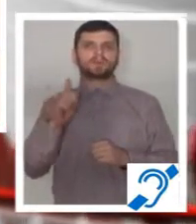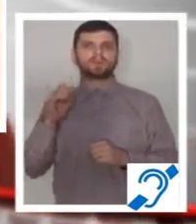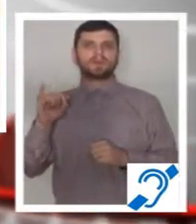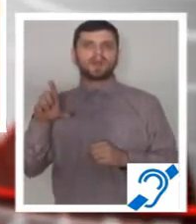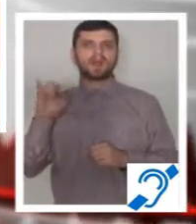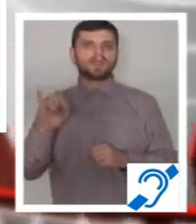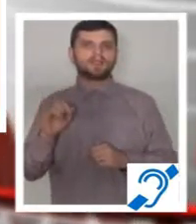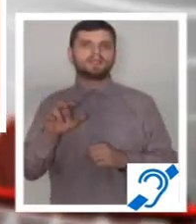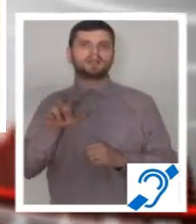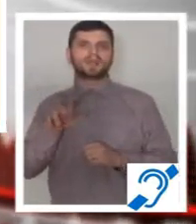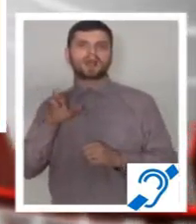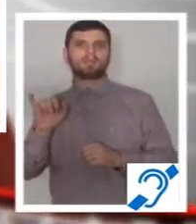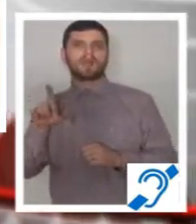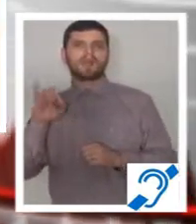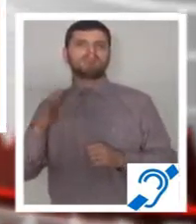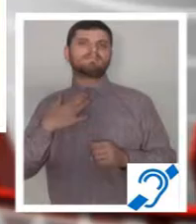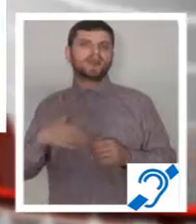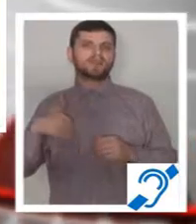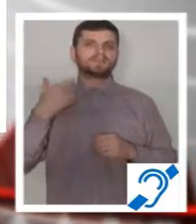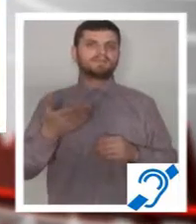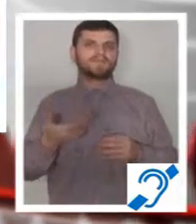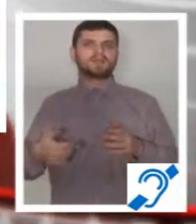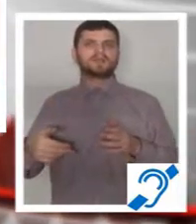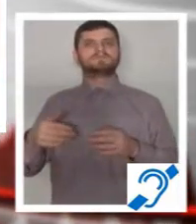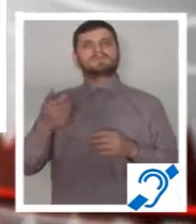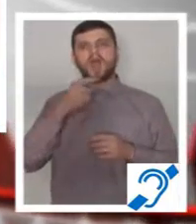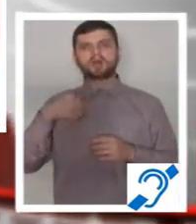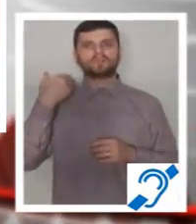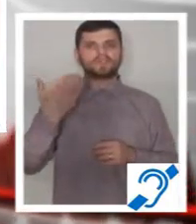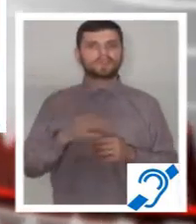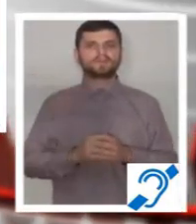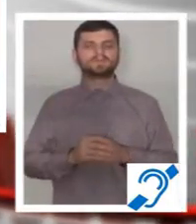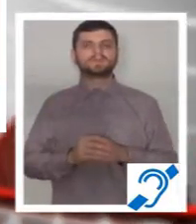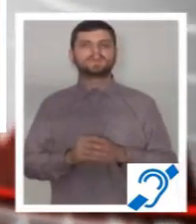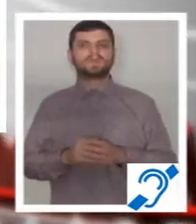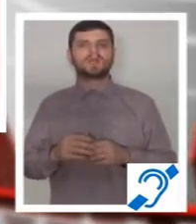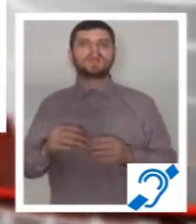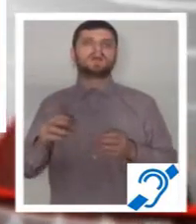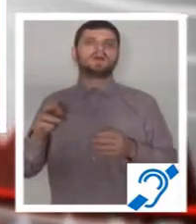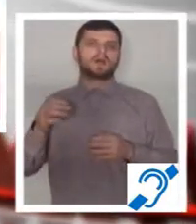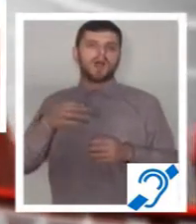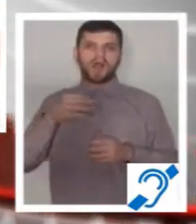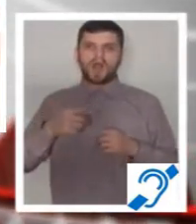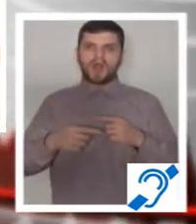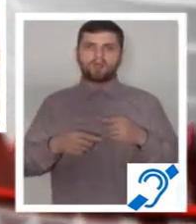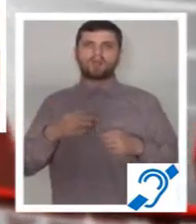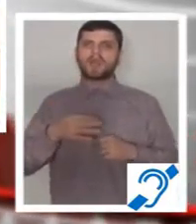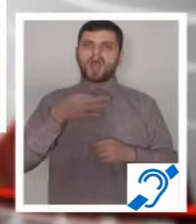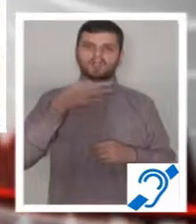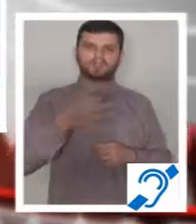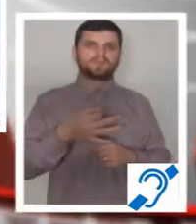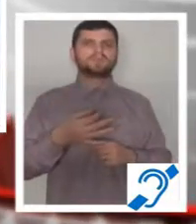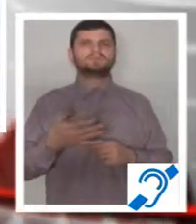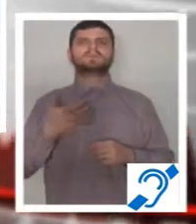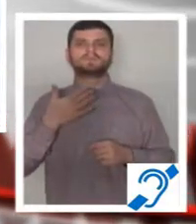de 3.000 de lei să-i fie restiduită pe 15 ianuarie anul viitor. În culpatei a fost adusă la cunoștință calitatea procesuală, iar joia a fost